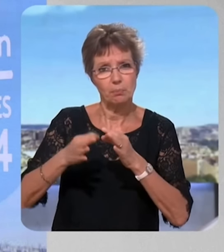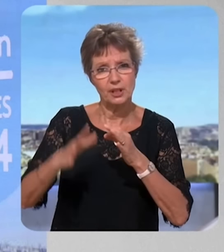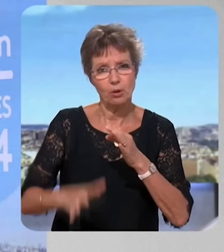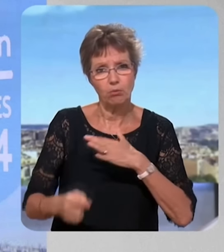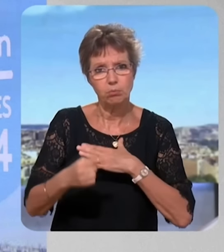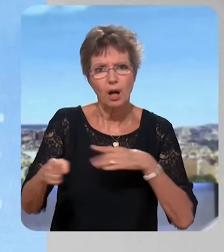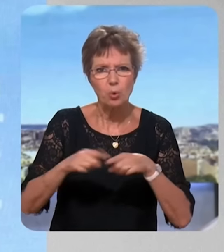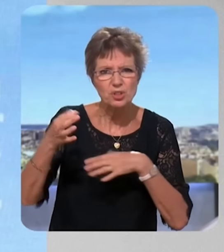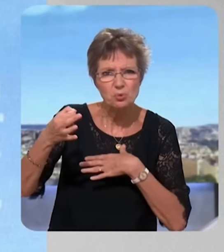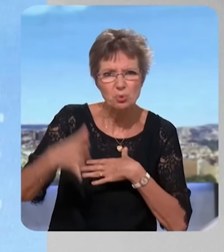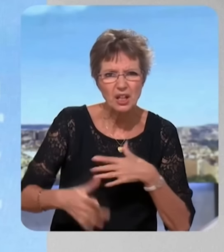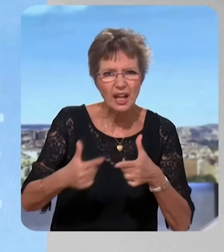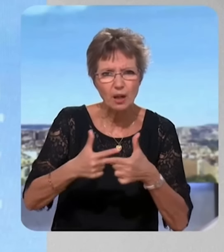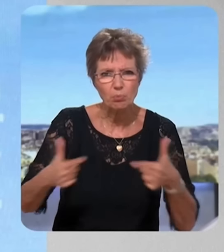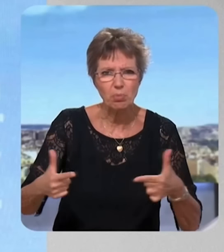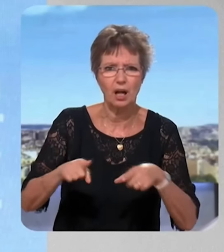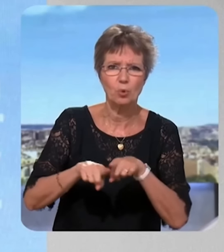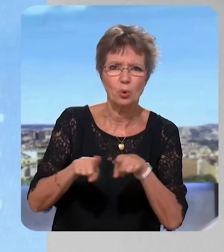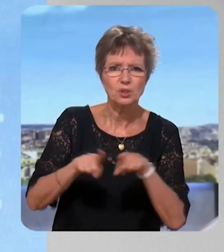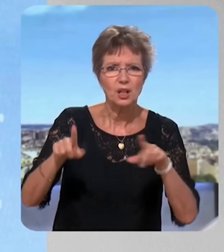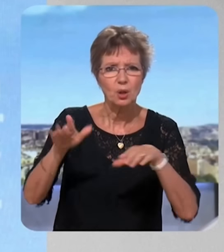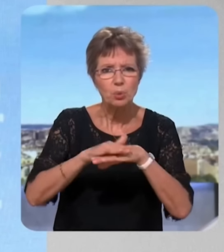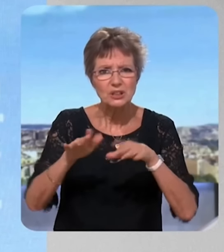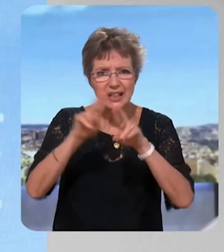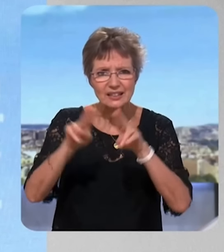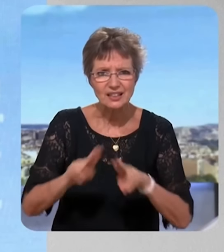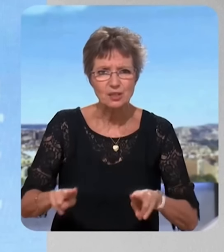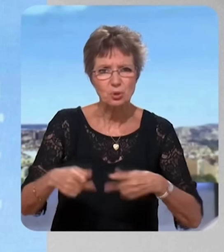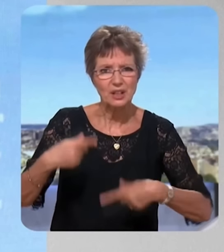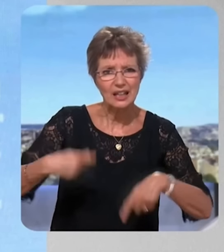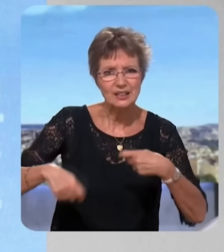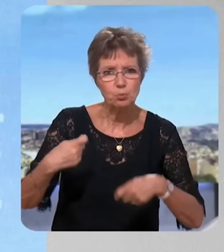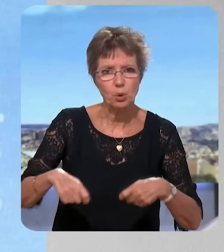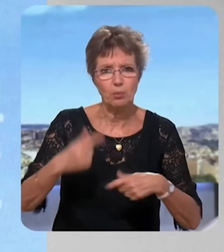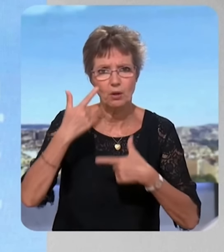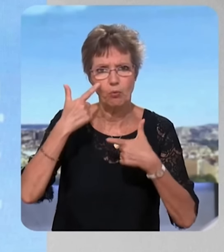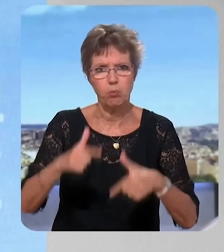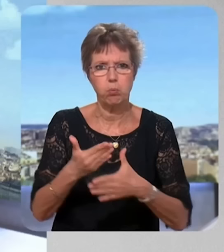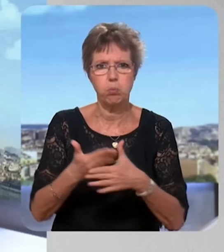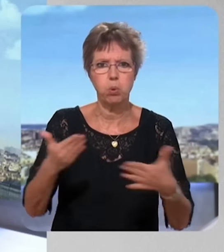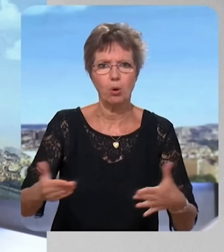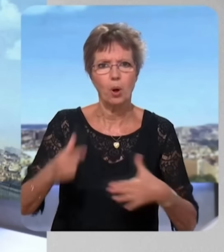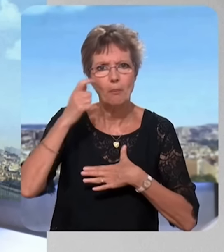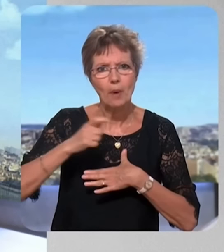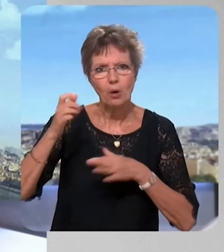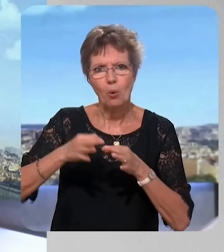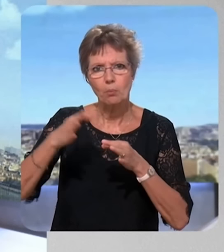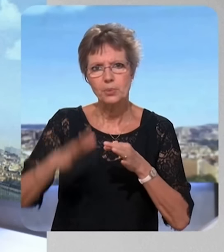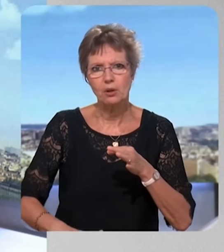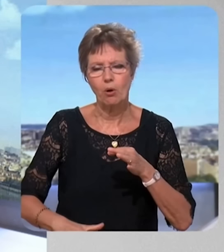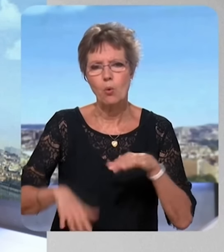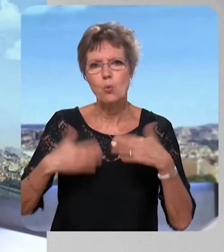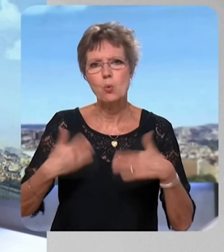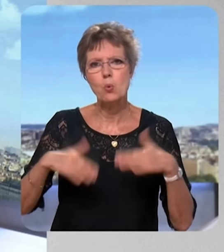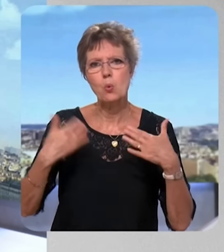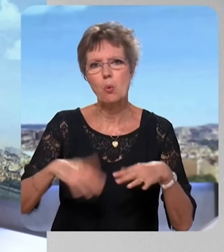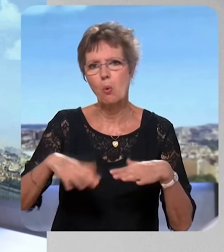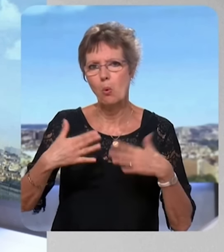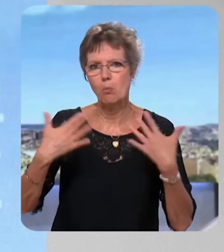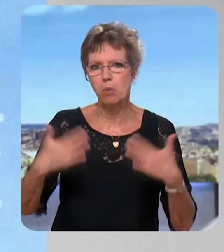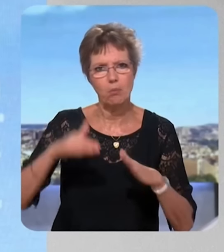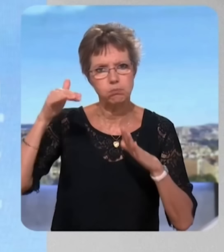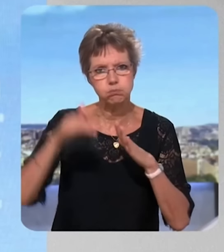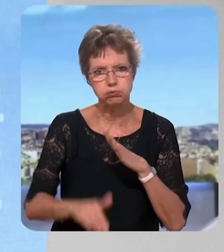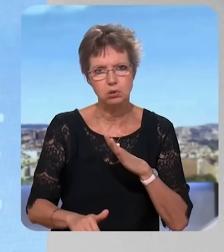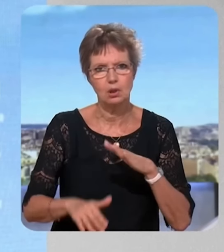nucléaire. J'en passe des meilleurs sur le plan géopolitique, sur le plan diplomatique. On voit bien les errements qui ont été celui d'Emmanuel Macron. Donc c'est vrai que la parole aujourd'hui de ce